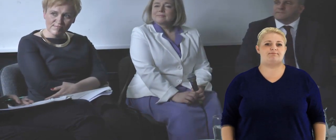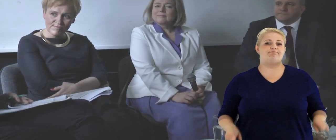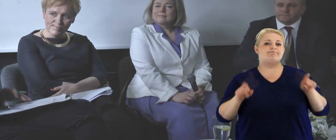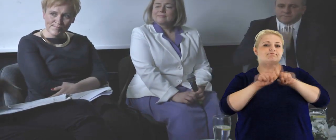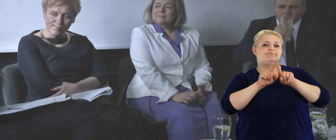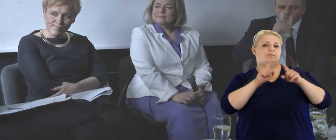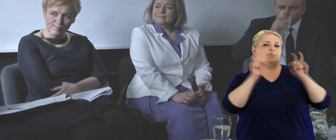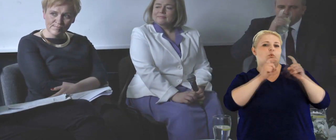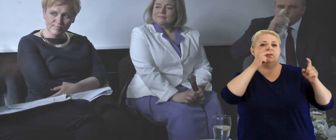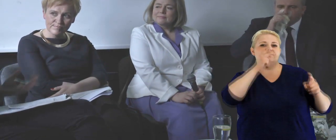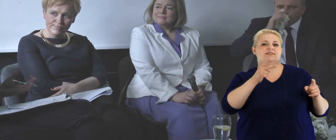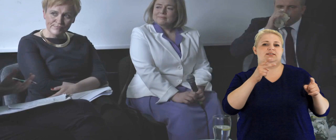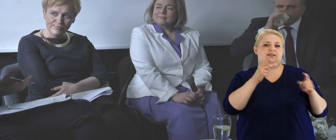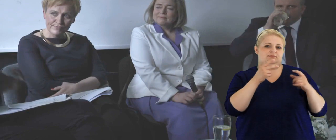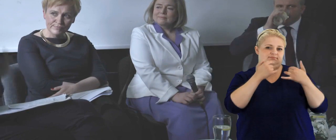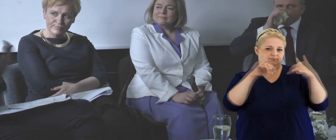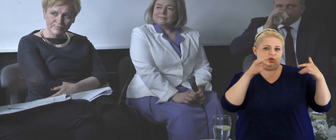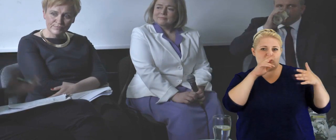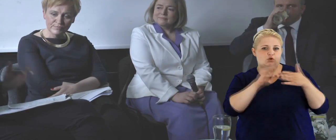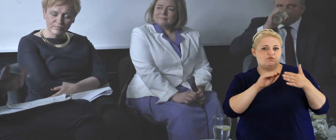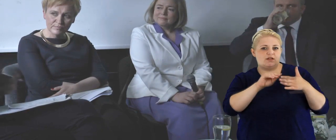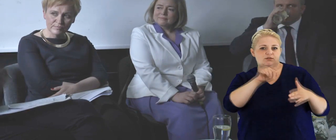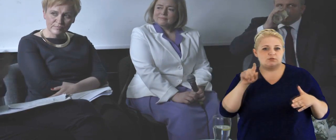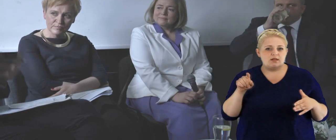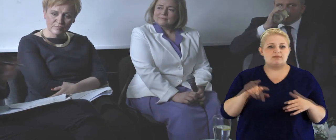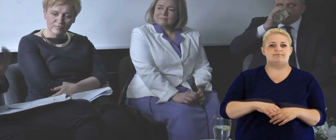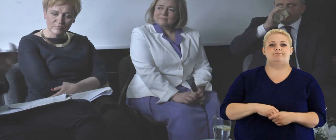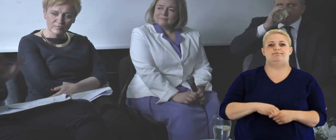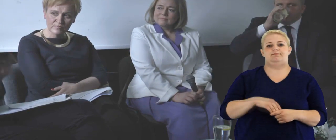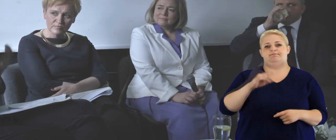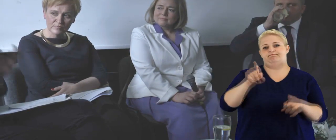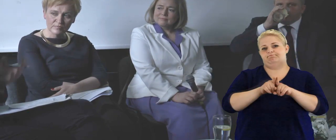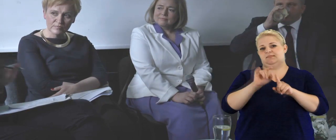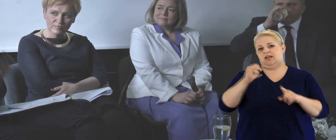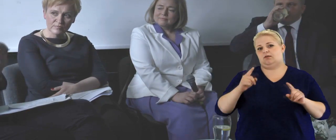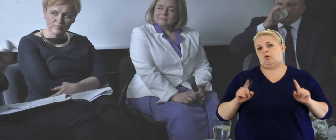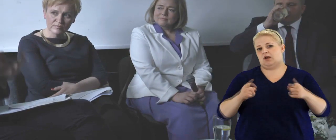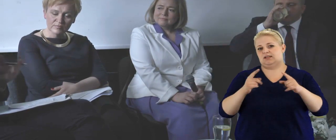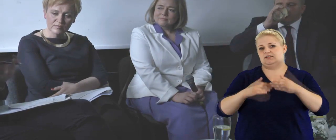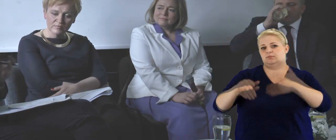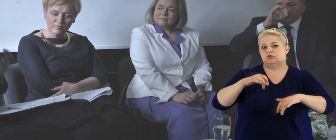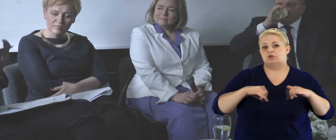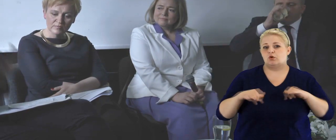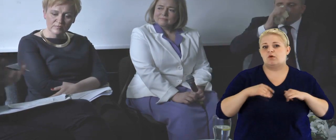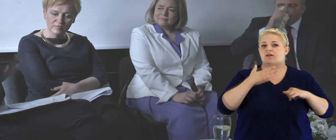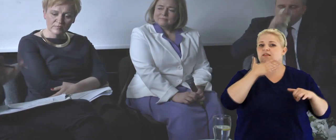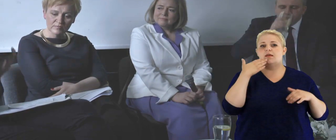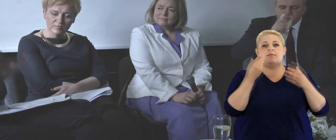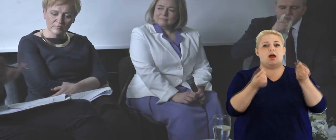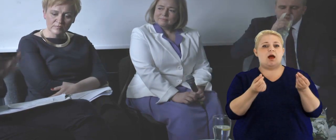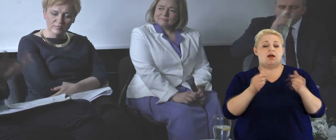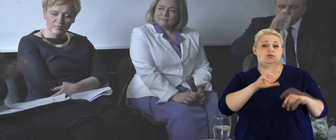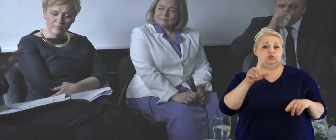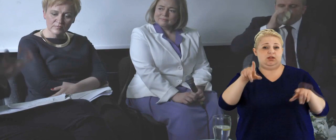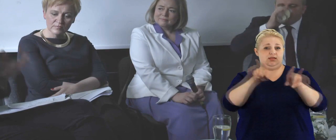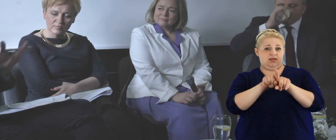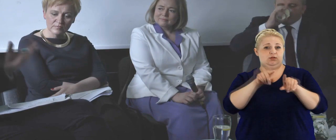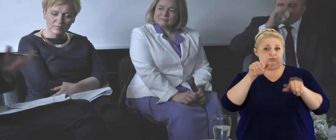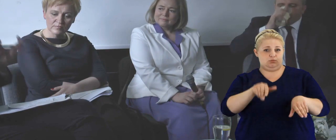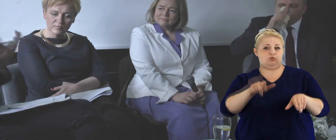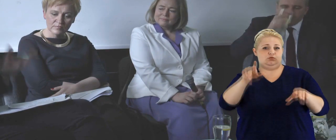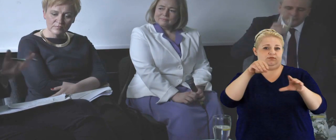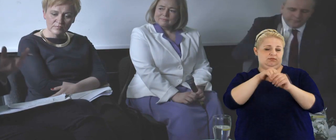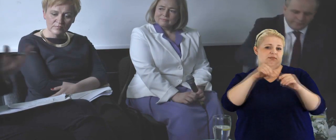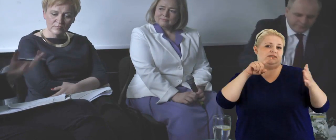się to załatwia. I też z punktu widzenia, właśnie z tych doświadczeń, to jednak organizacja, no pozarządowa, która nie ma takich środków, znaczy dlatego